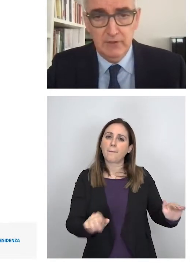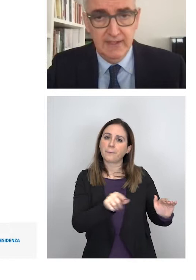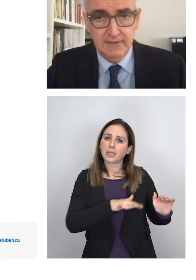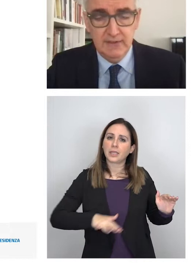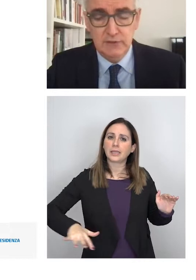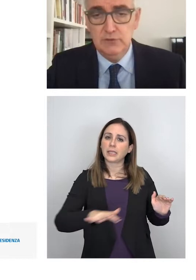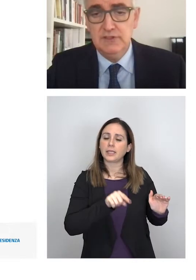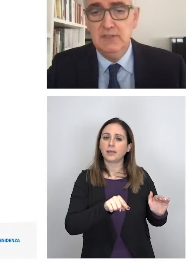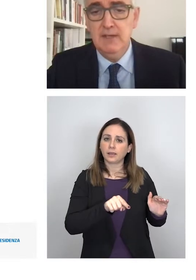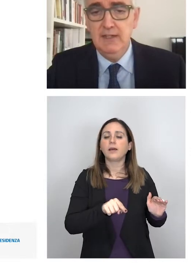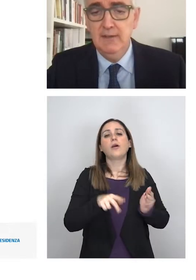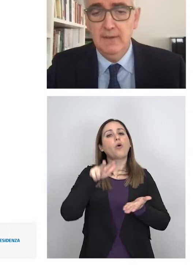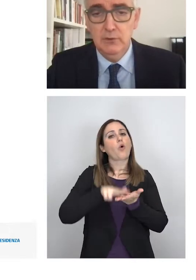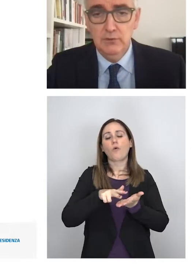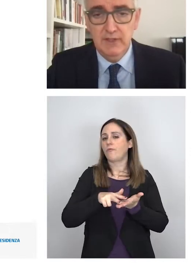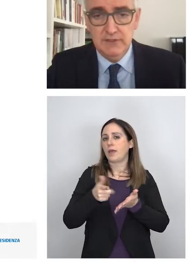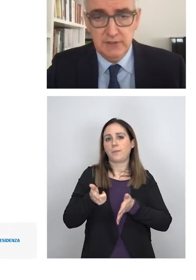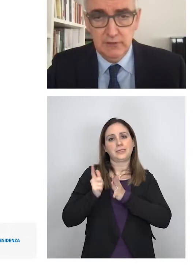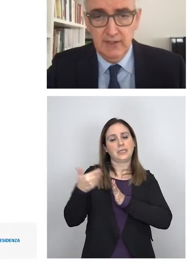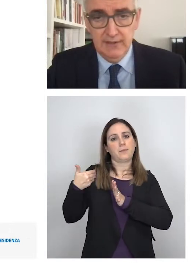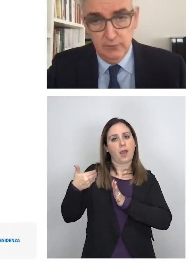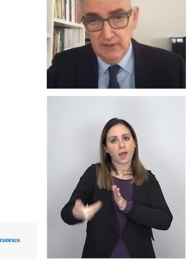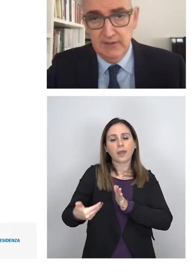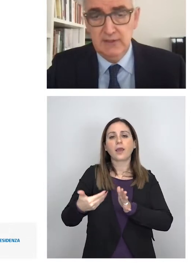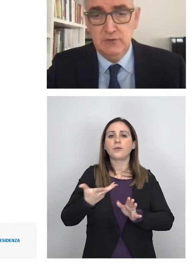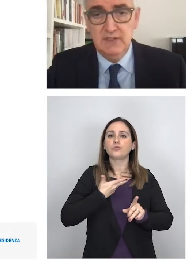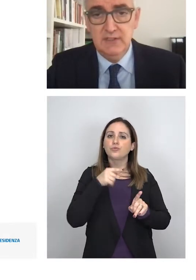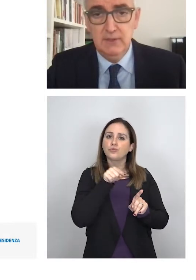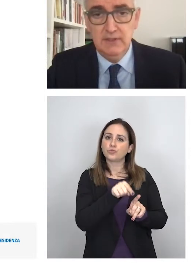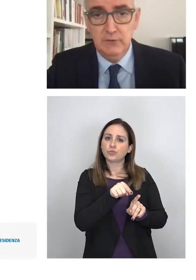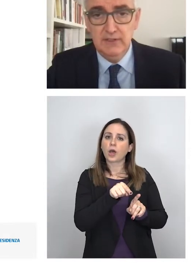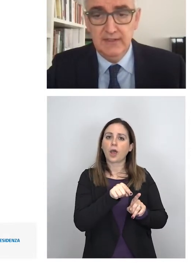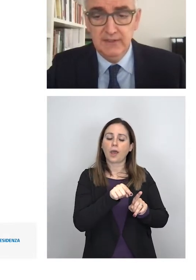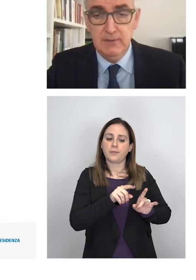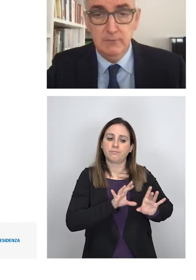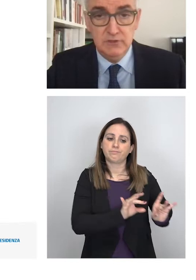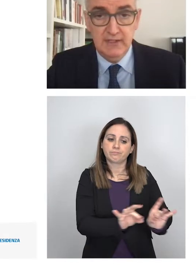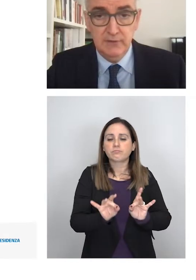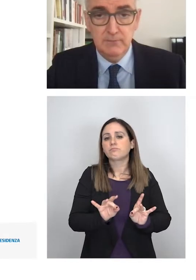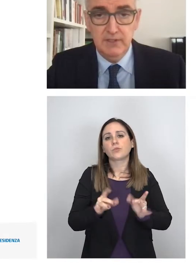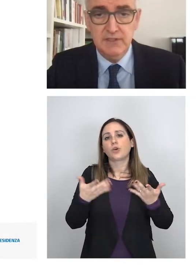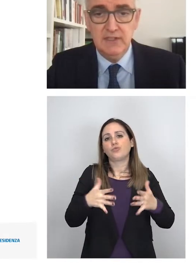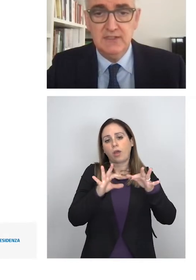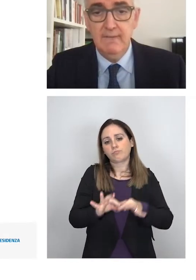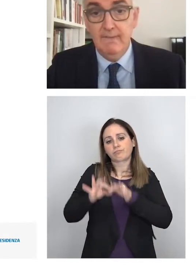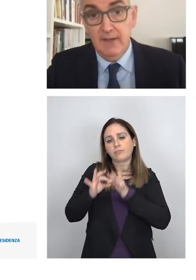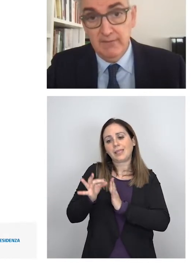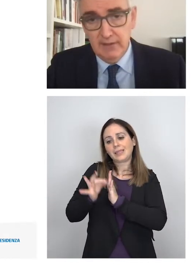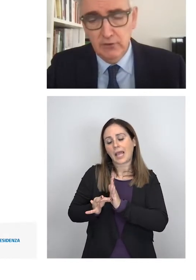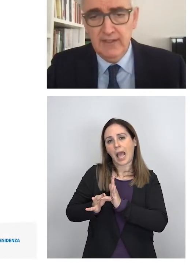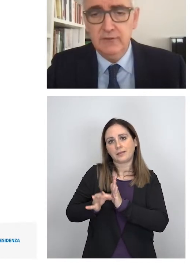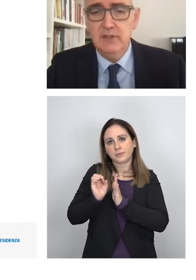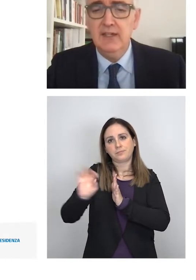confermano i dati delle scorse settimane dove circola ed è coerente sostanzialmente con i dati che abbiamo mostrato in precedenza